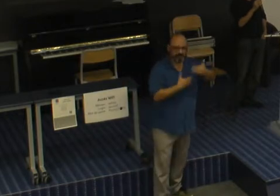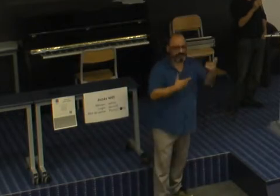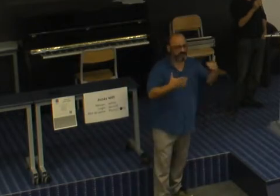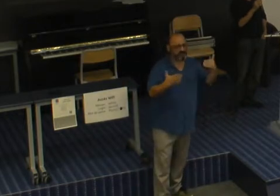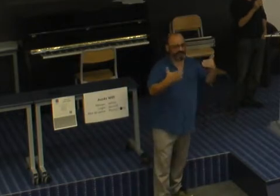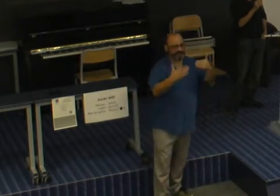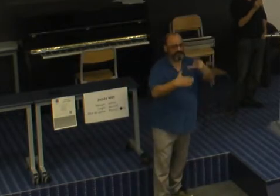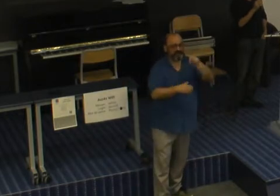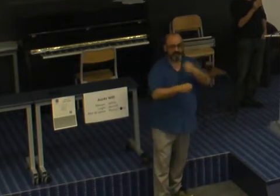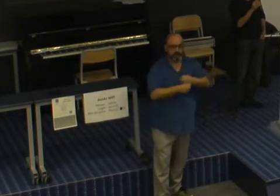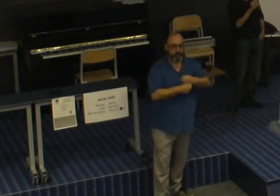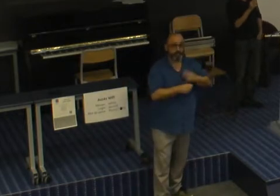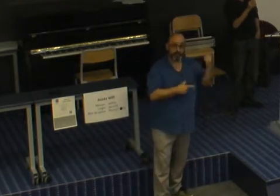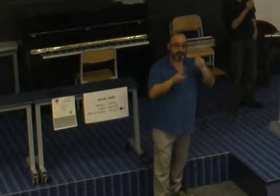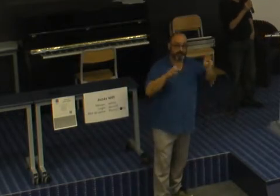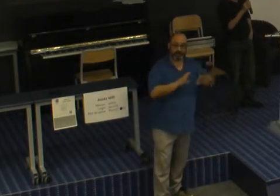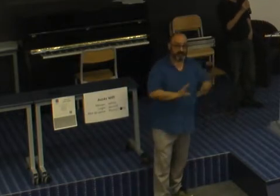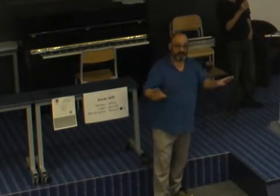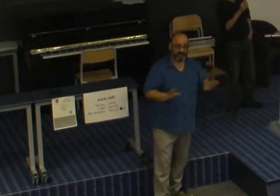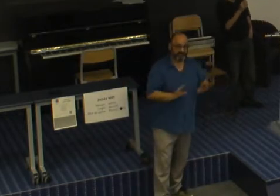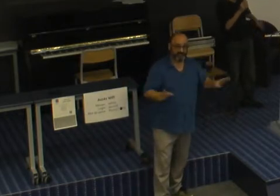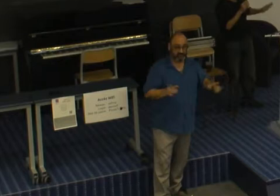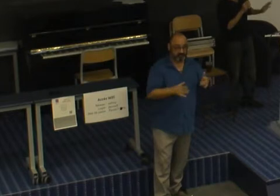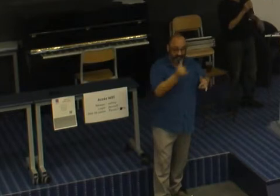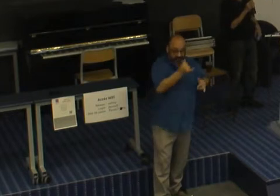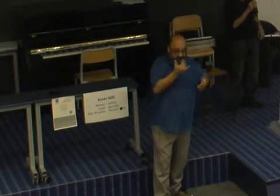il ne prononce plus ce genre d'imbécilité. C'est bizarre.